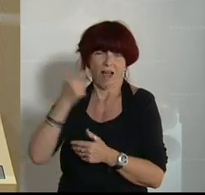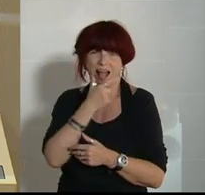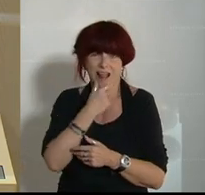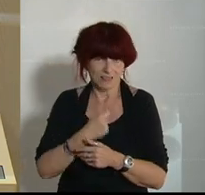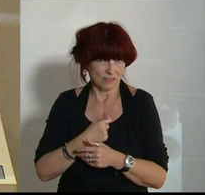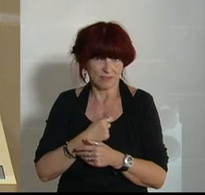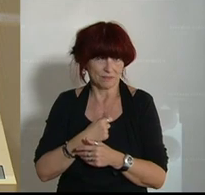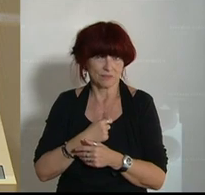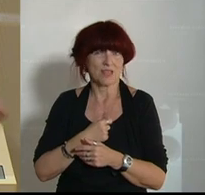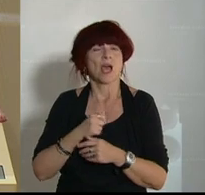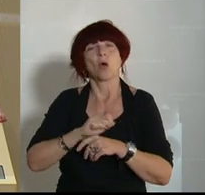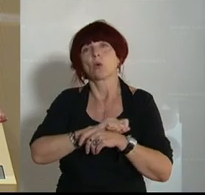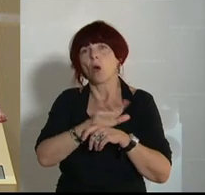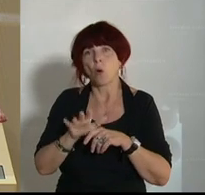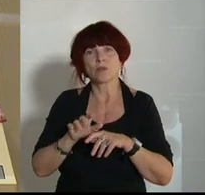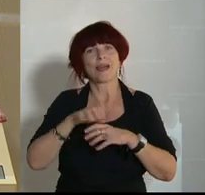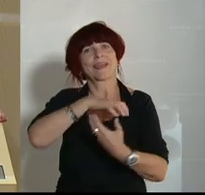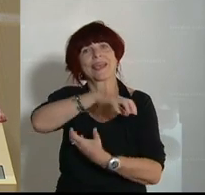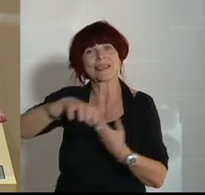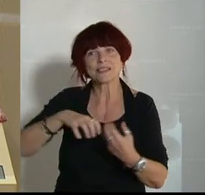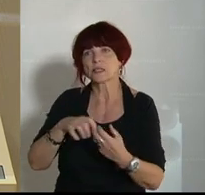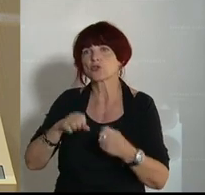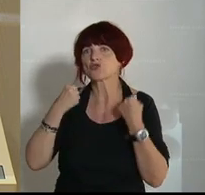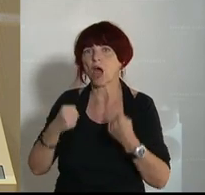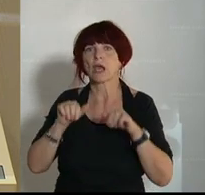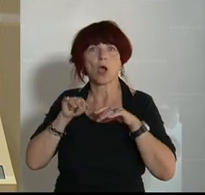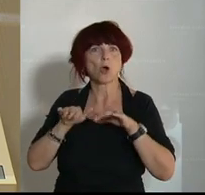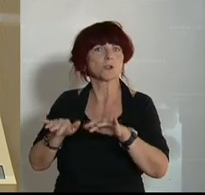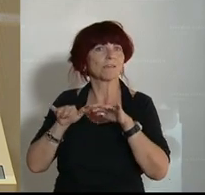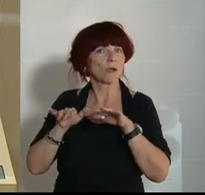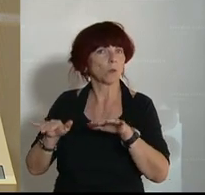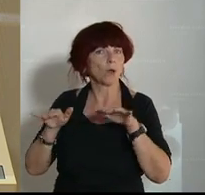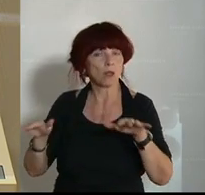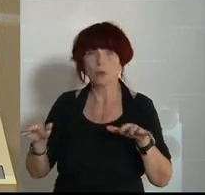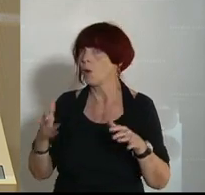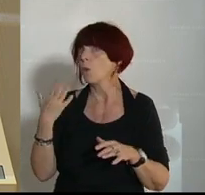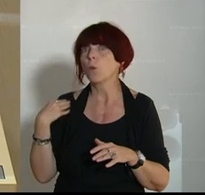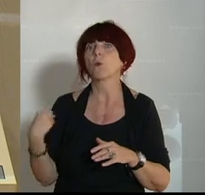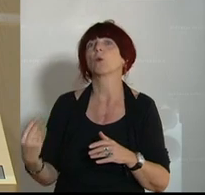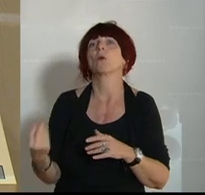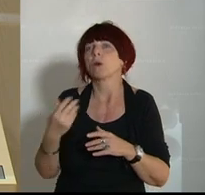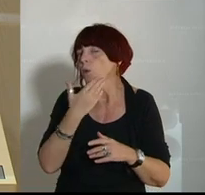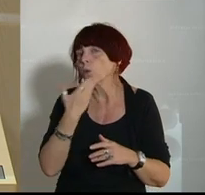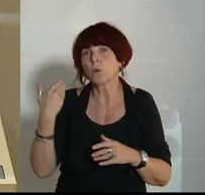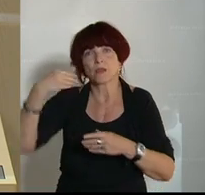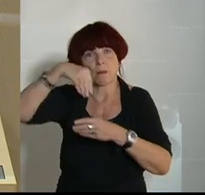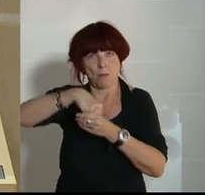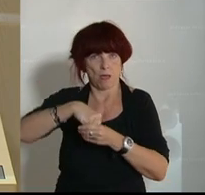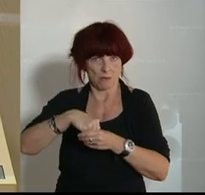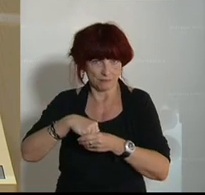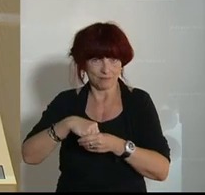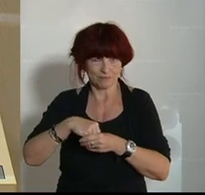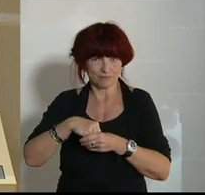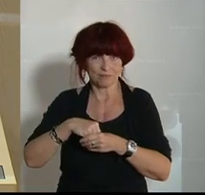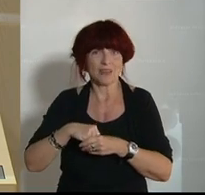Corona-Krise auf diesen großen und wichtigen Wirtschaftszweig sind darin noch nicht berücksichtigt. Sehr